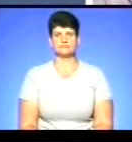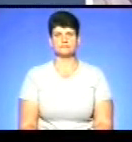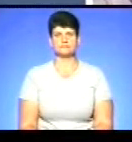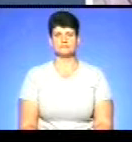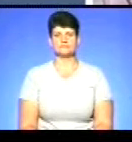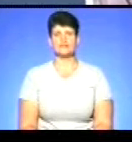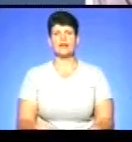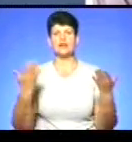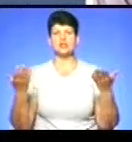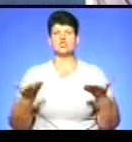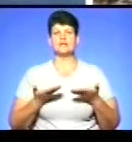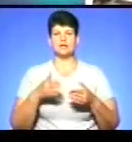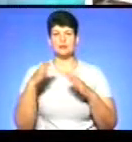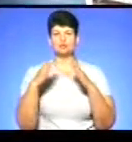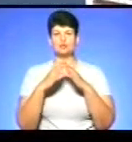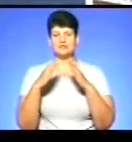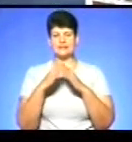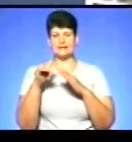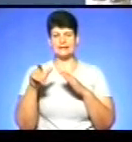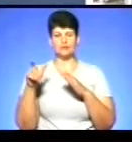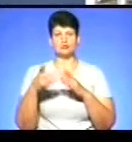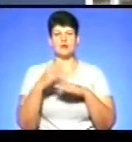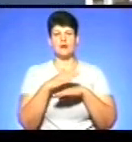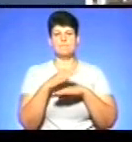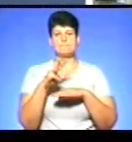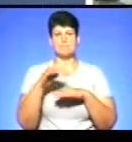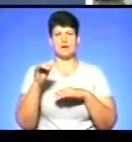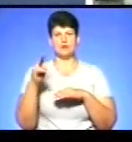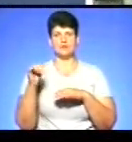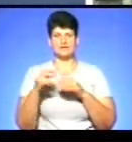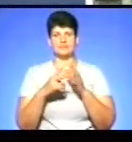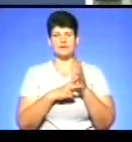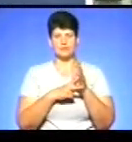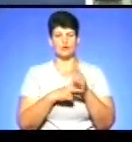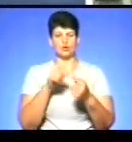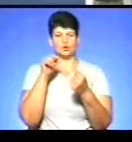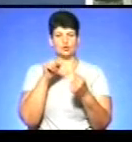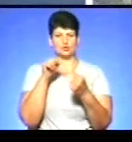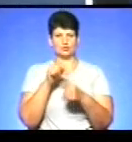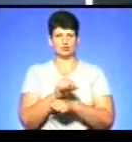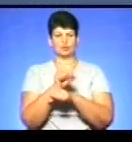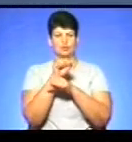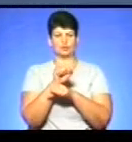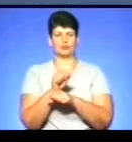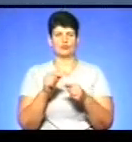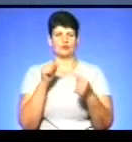Жителі будинку на Миколинецькій, 113, у Тернополі протестують проти встановлення кіоску біля їхнього дому.